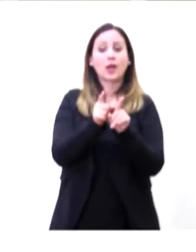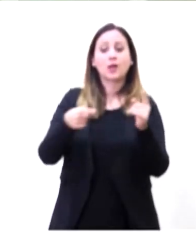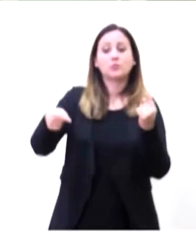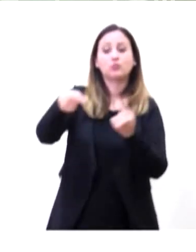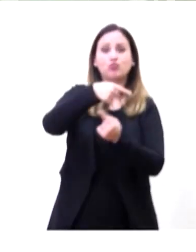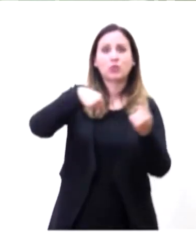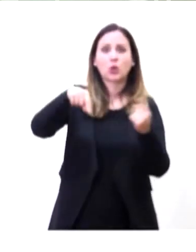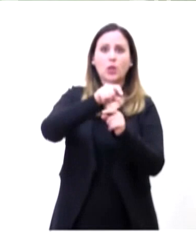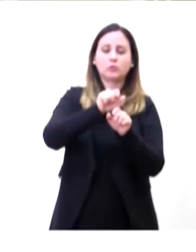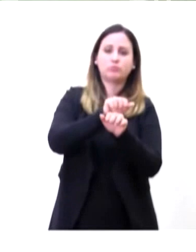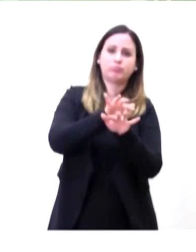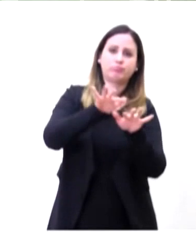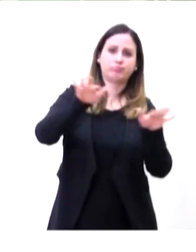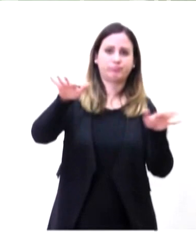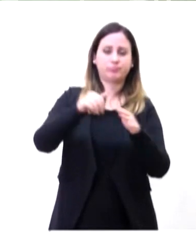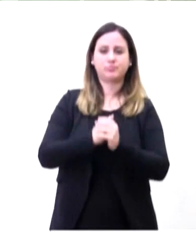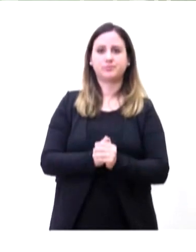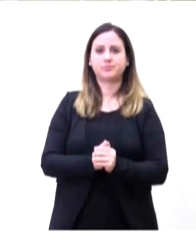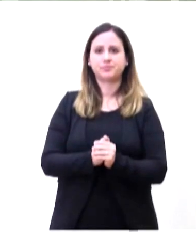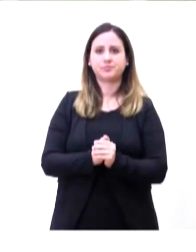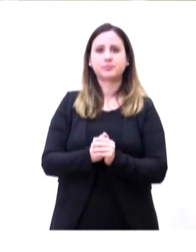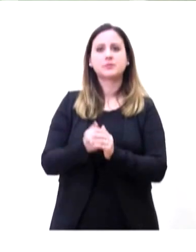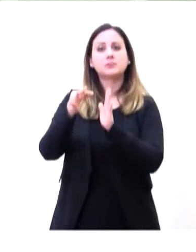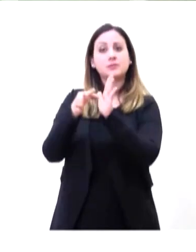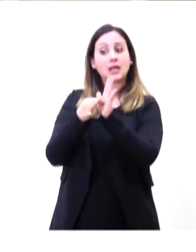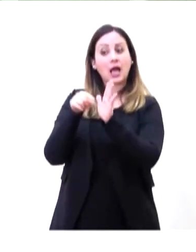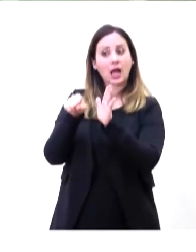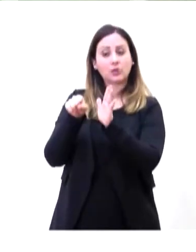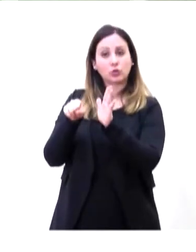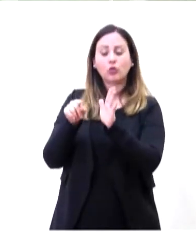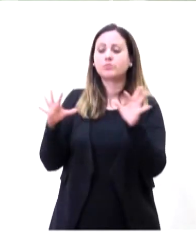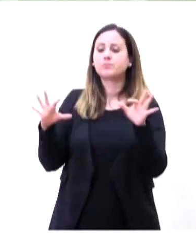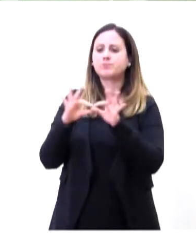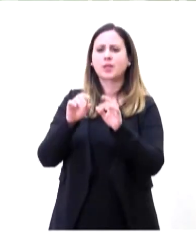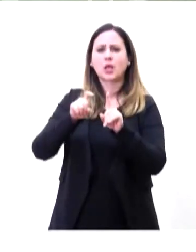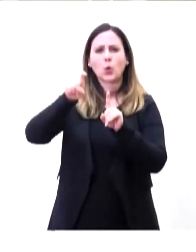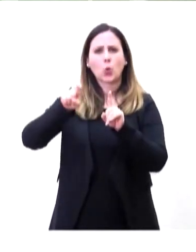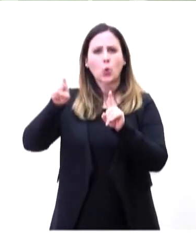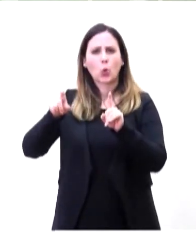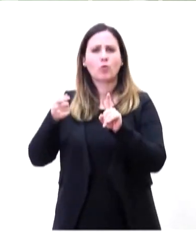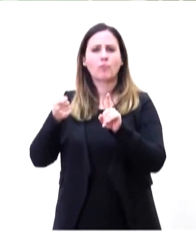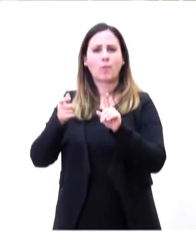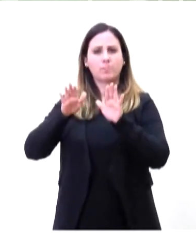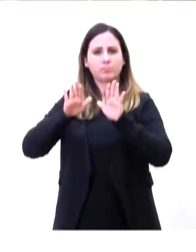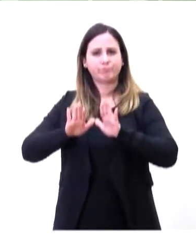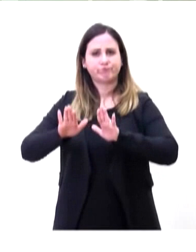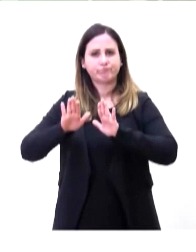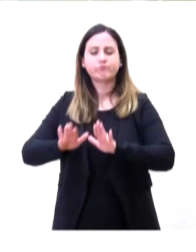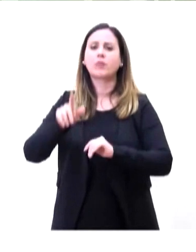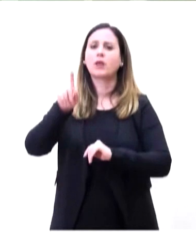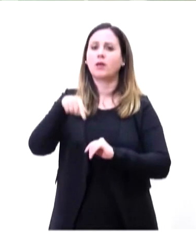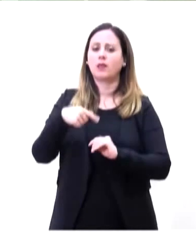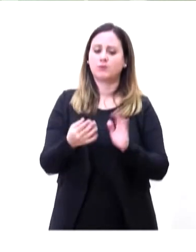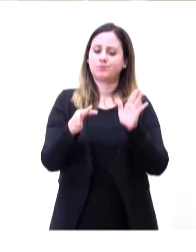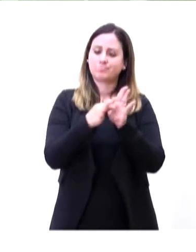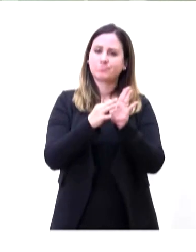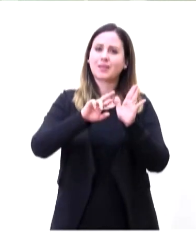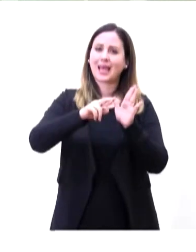Il dato anche in questo caso è di una curva che ha rallentato, poi vedremo i nostri dati anche di RT, c'è stata una ripresa.